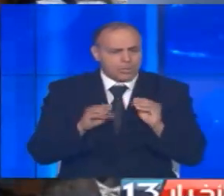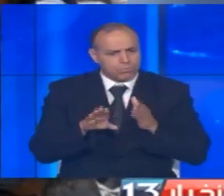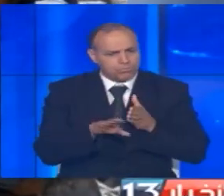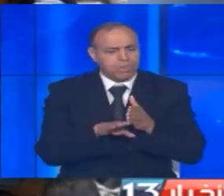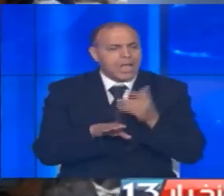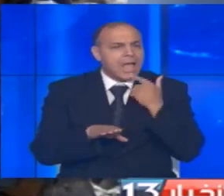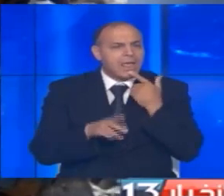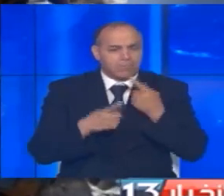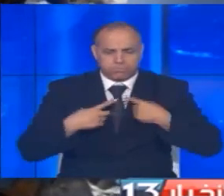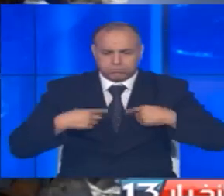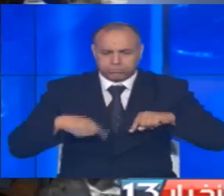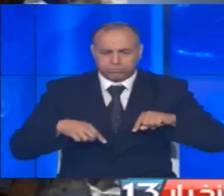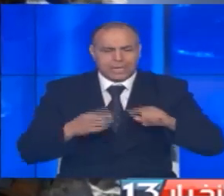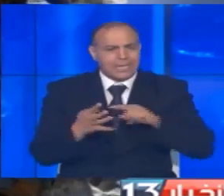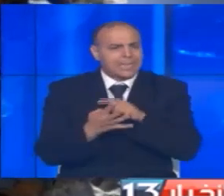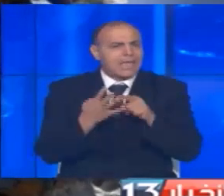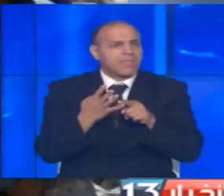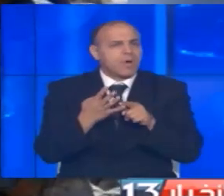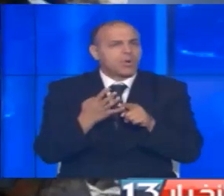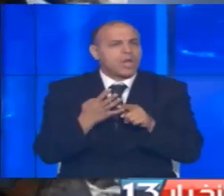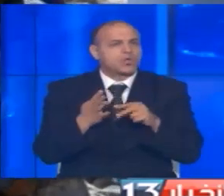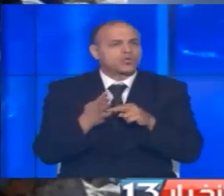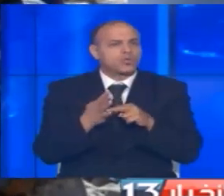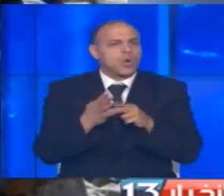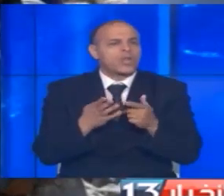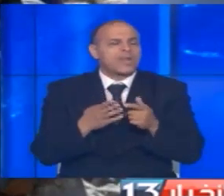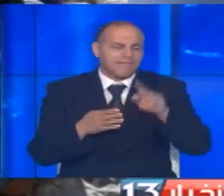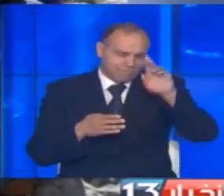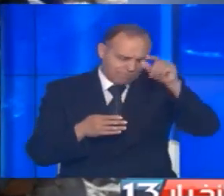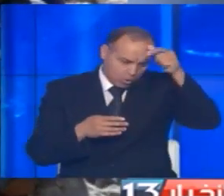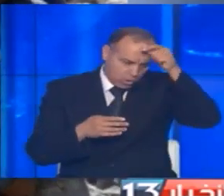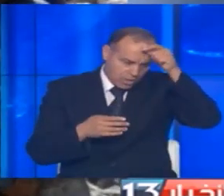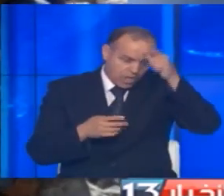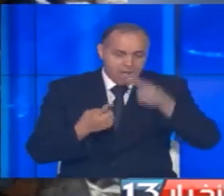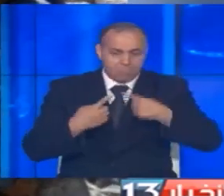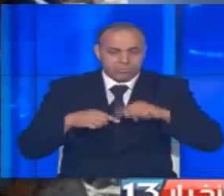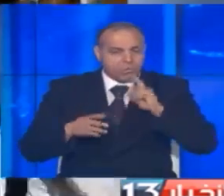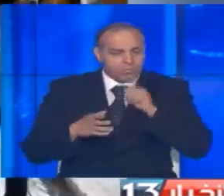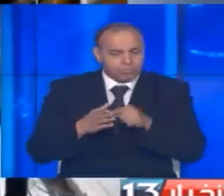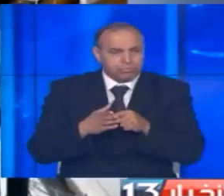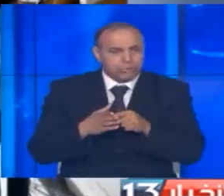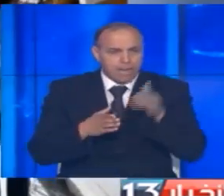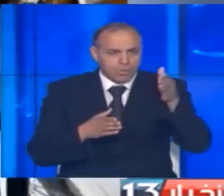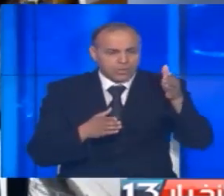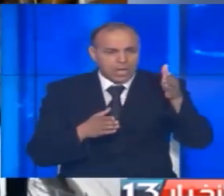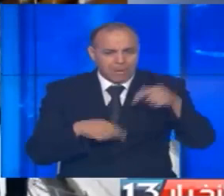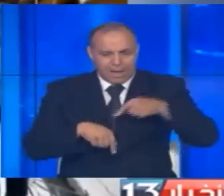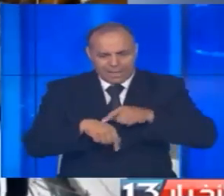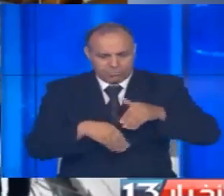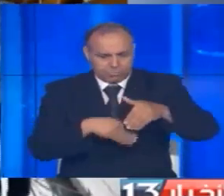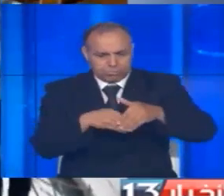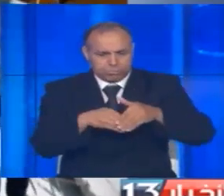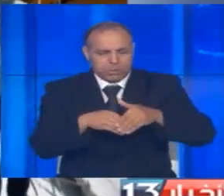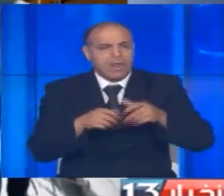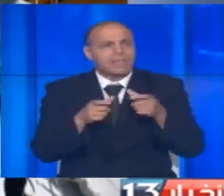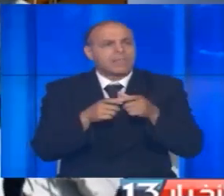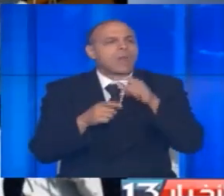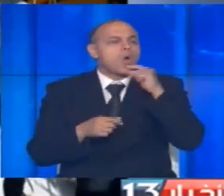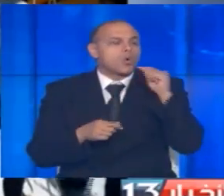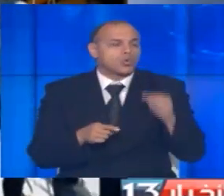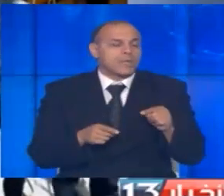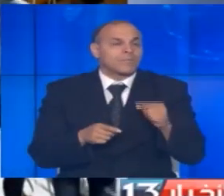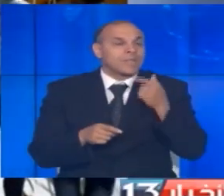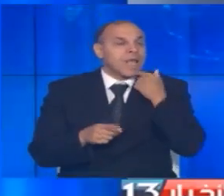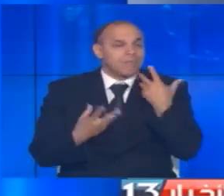من أجل عقد قمة رباعية بشأن سوريا في أنقرة القمة المقررة في المستقبل القريب حسب السلطات الروسية